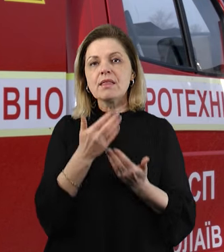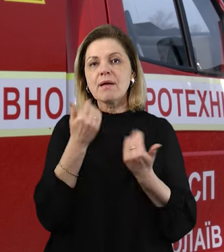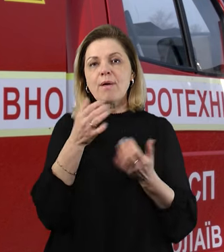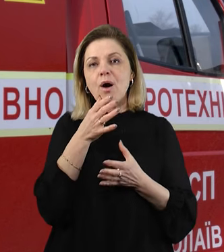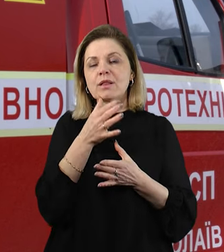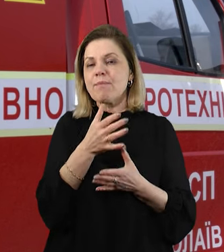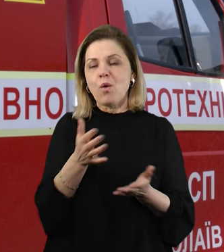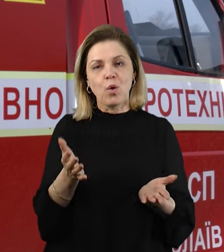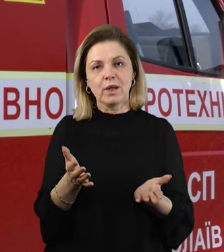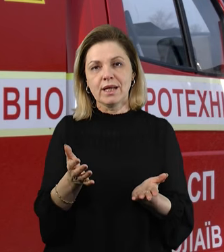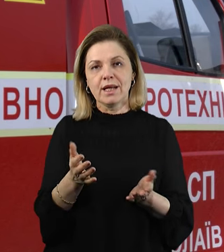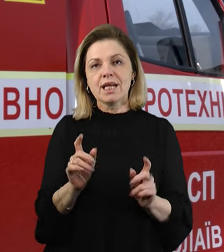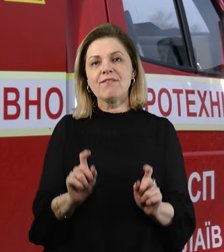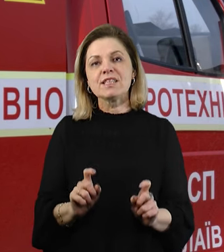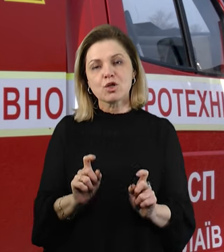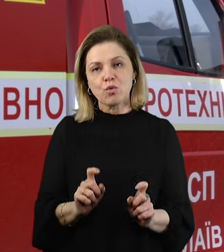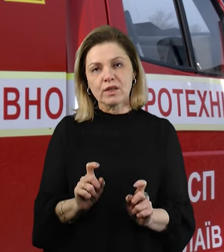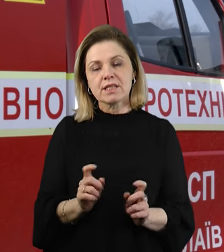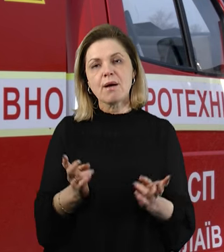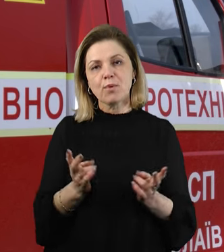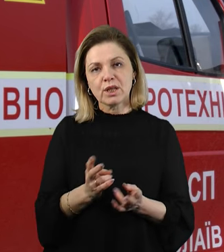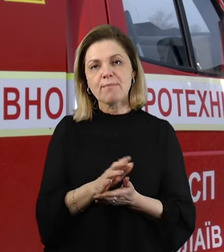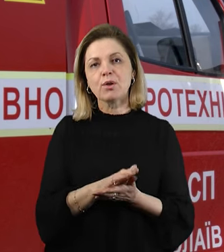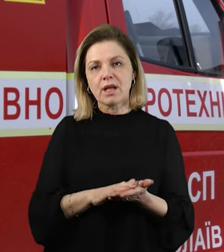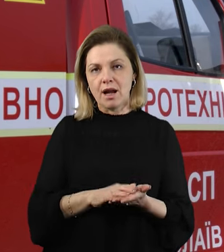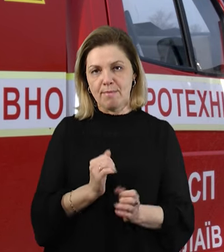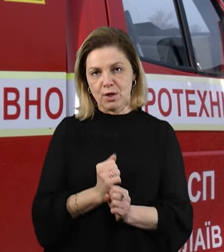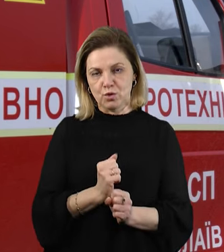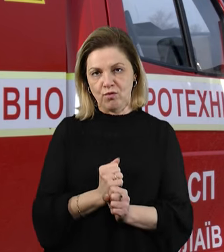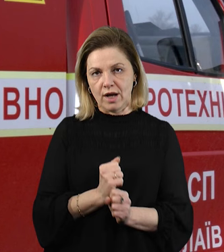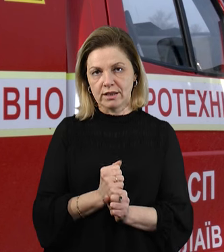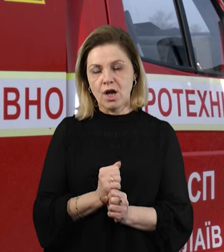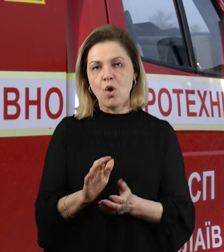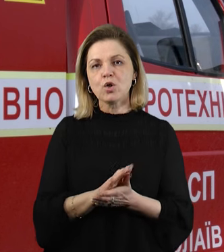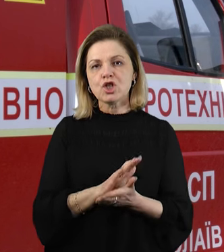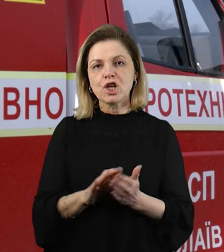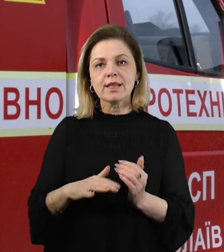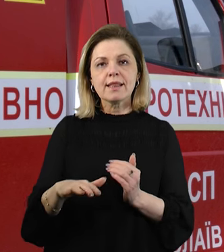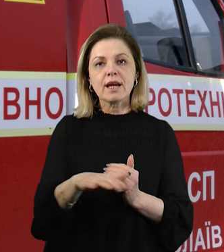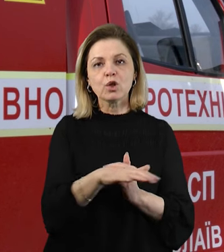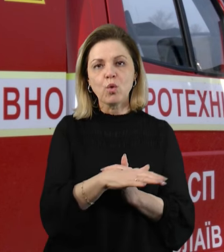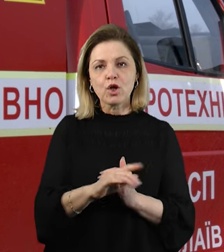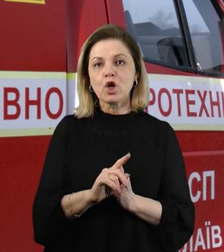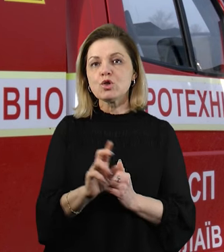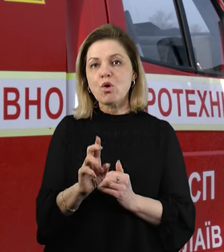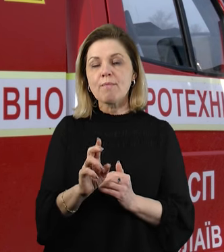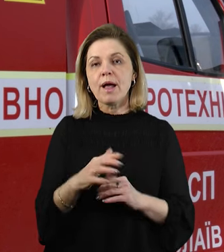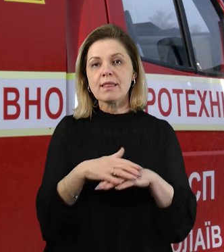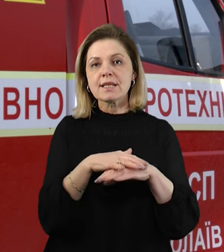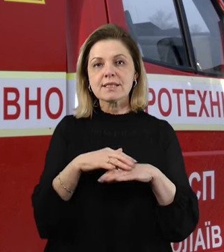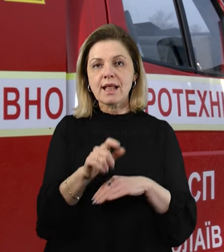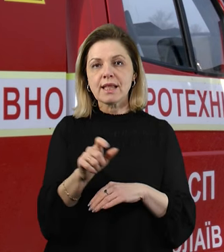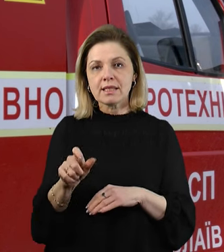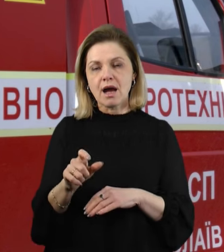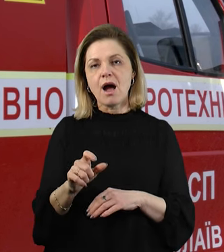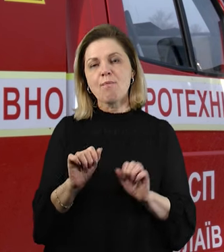сижуватись. Потрібно далі працювати, очищати території, щоб населення змогло